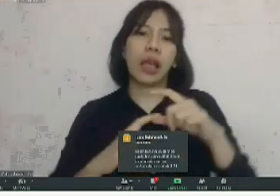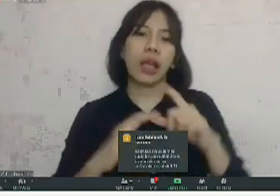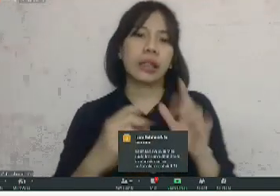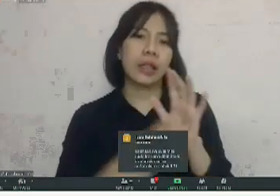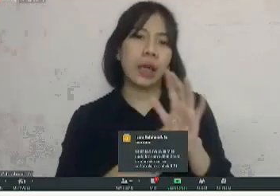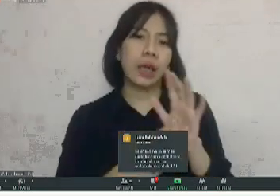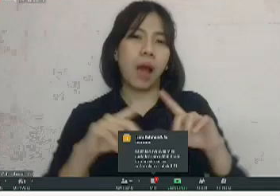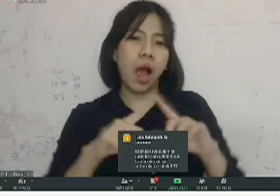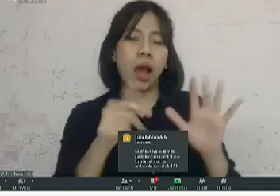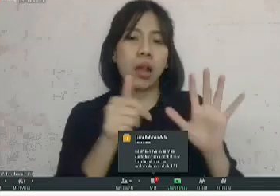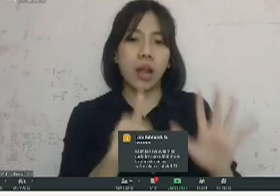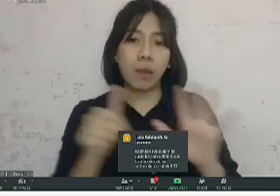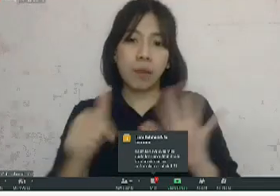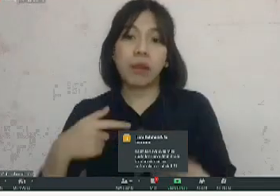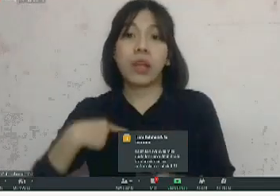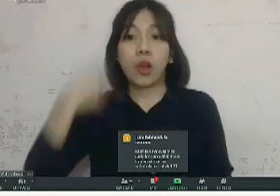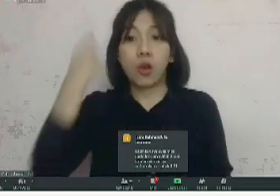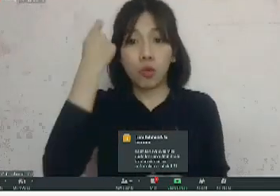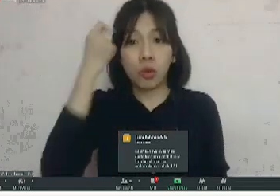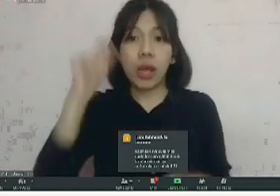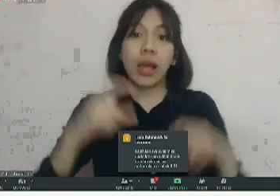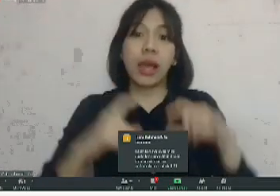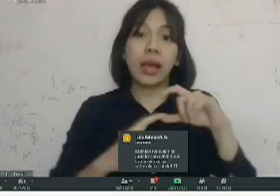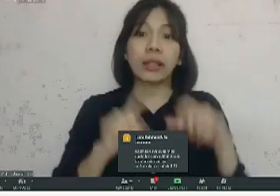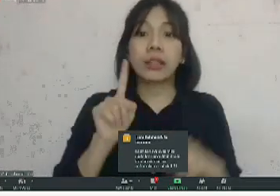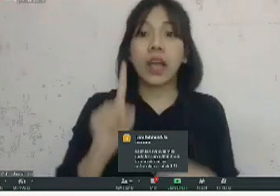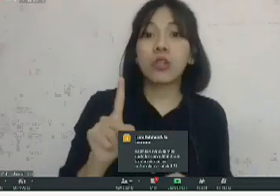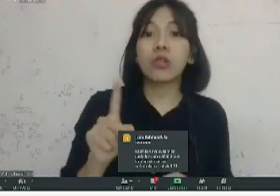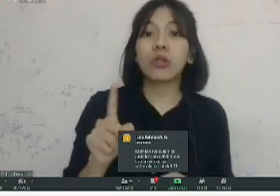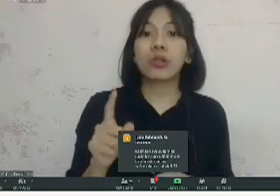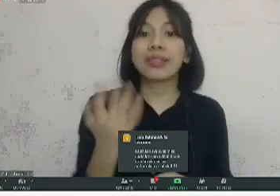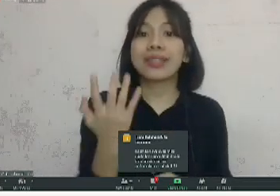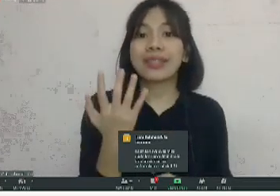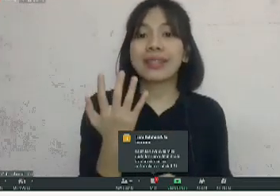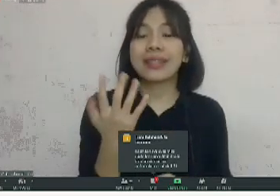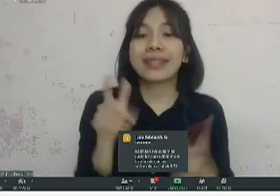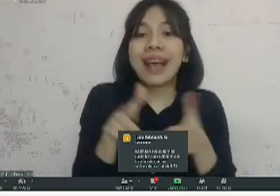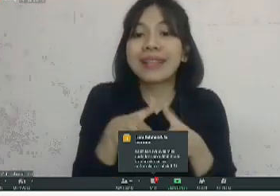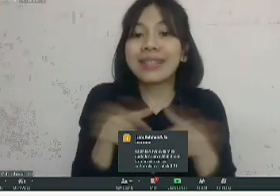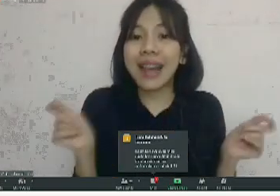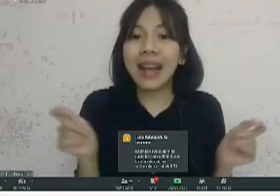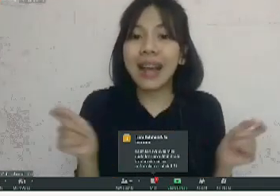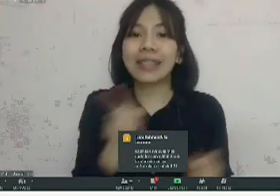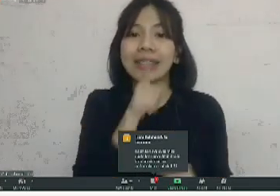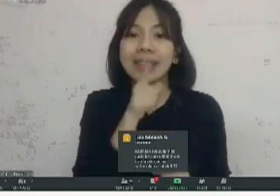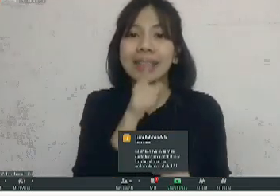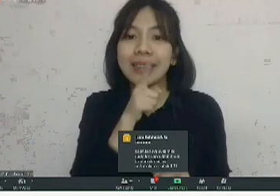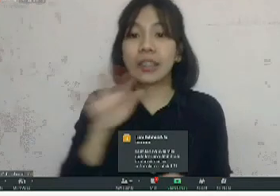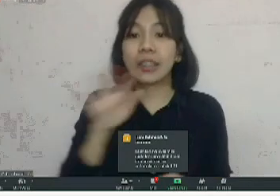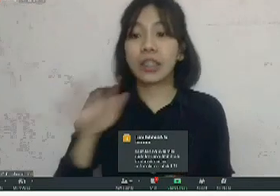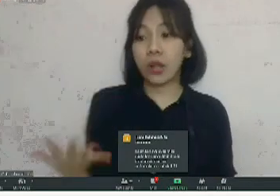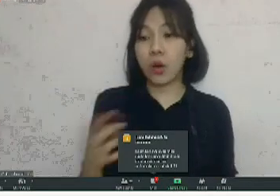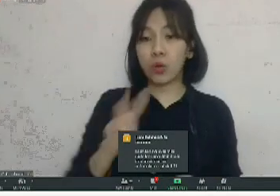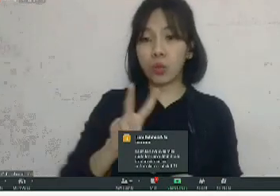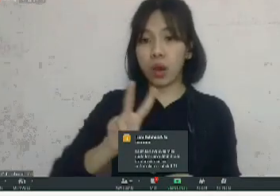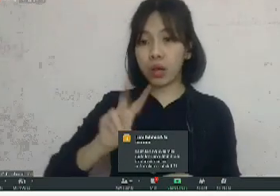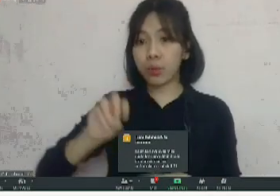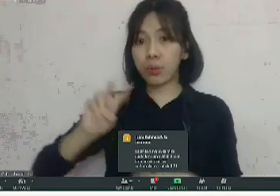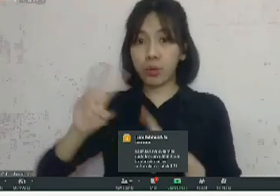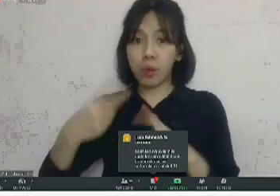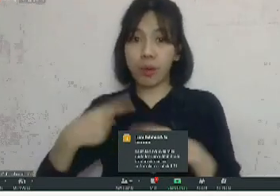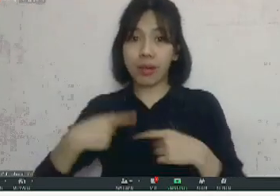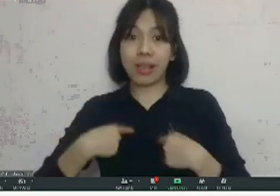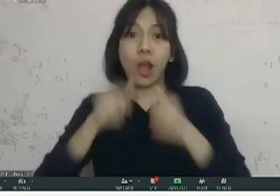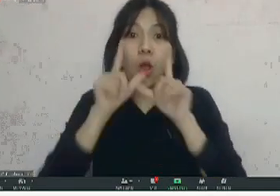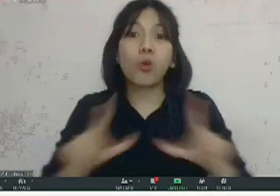saya di S1 Sastra Inggris Universitas Indonesia saya lulus tahun 2012 nah waktu saya